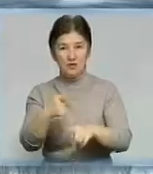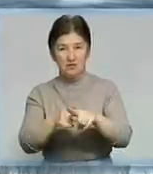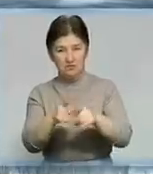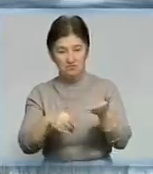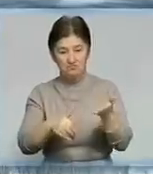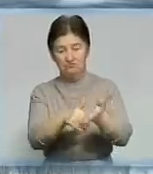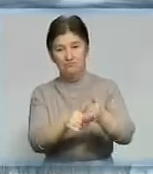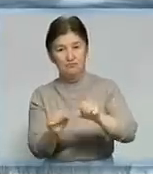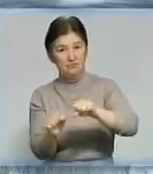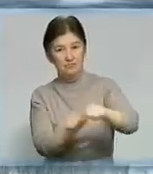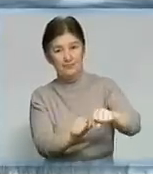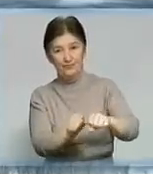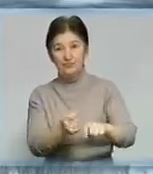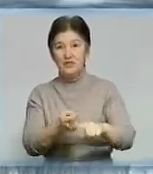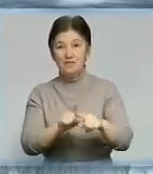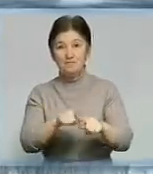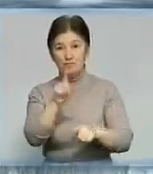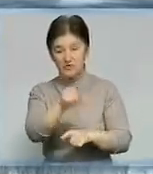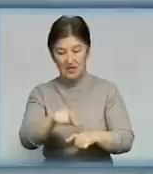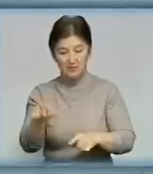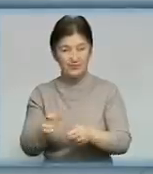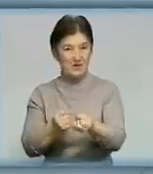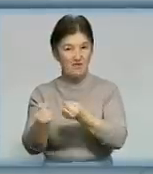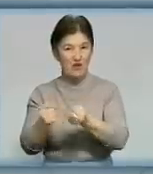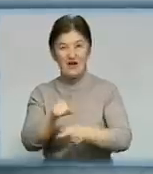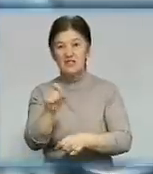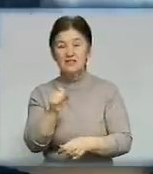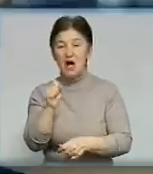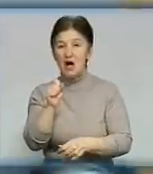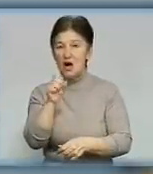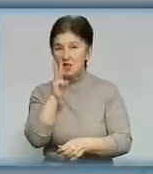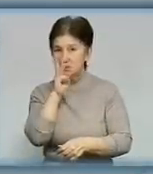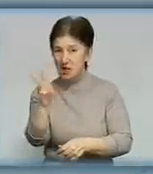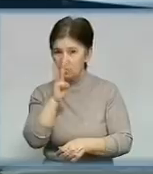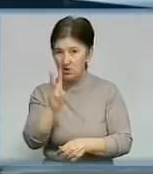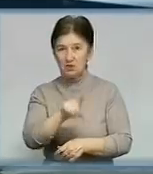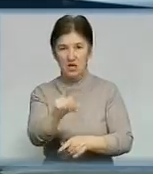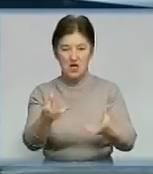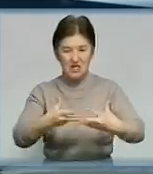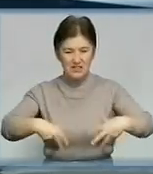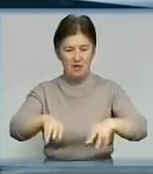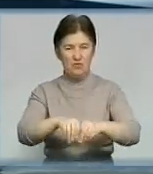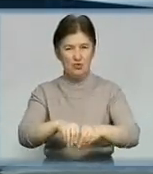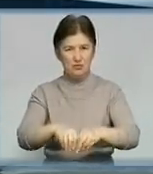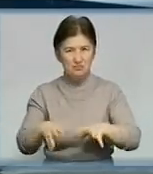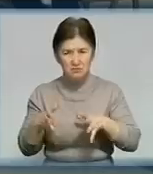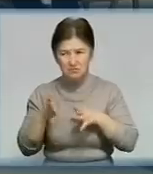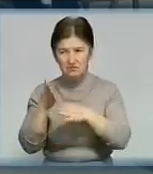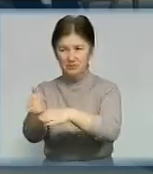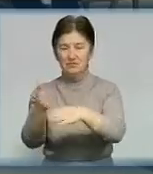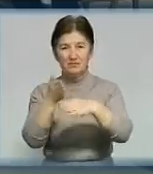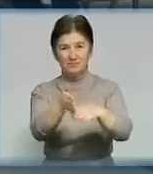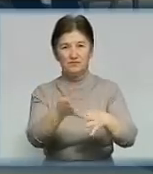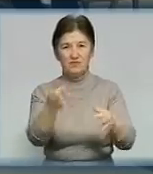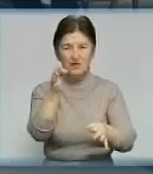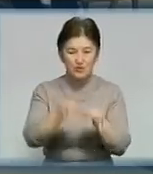Поки розвід ступився, гірники воювали за зарплату. Люди цілими сім'ями ходили в суди, на мітинги і протести. Минулої осінні